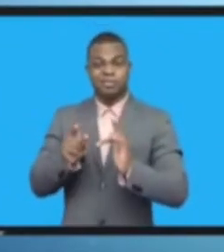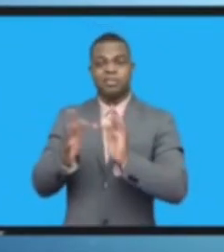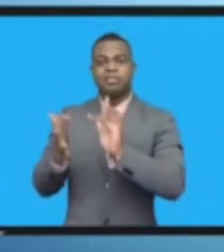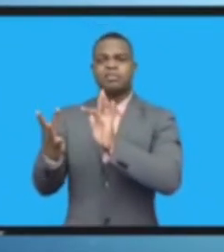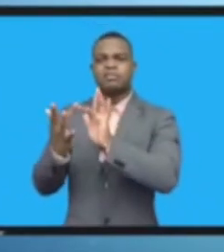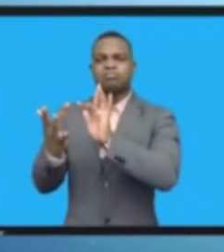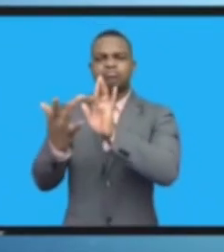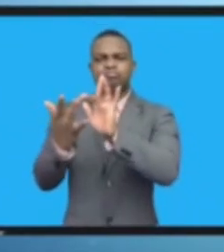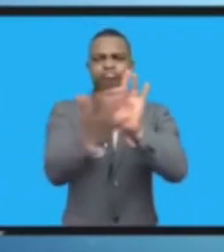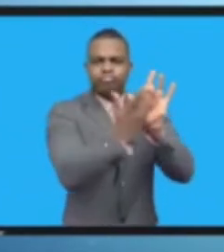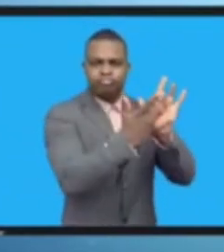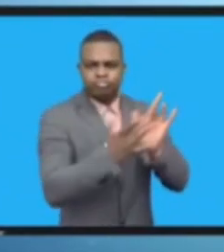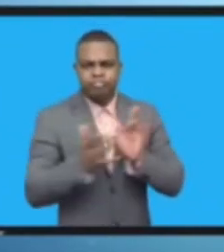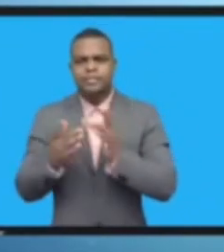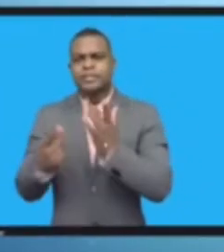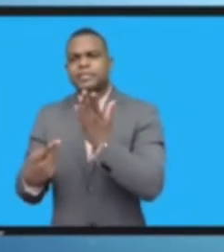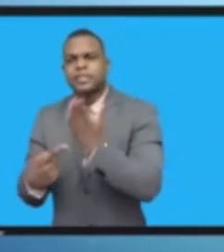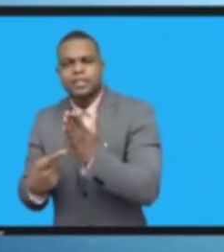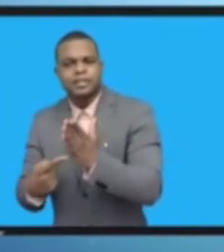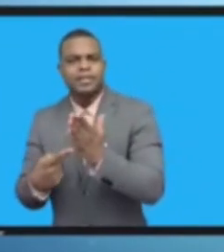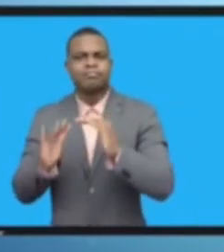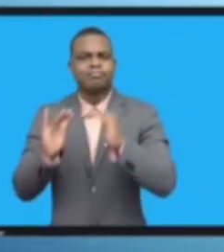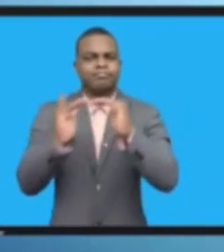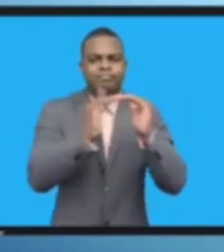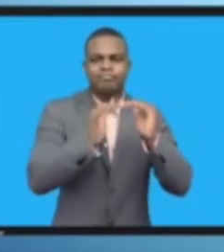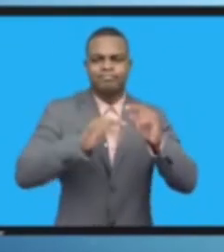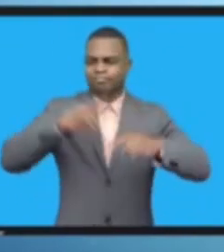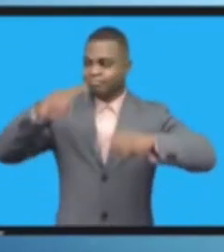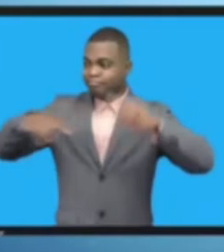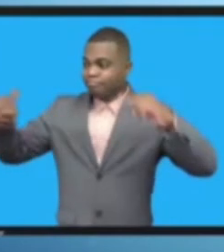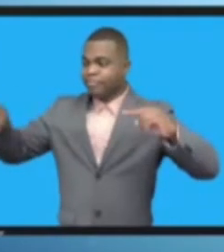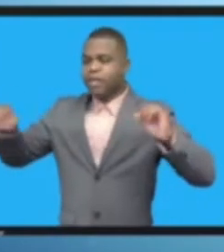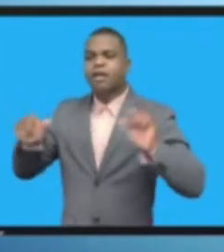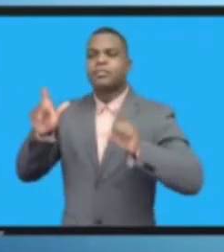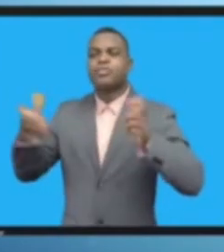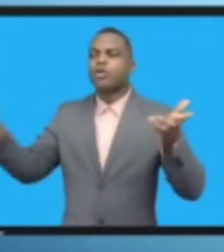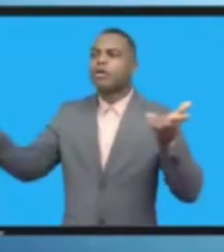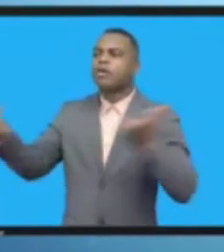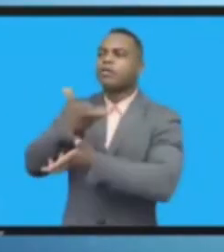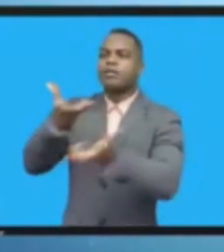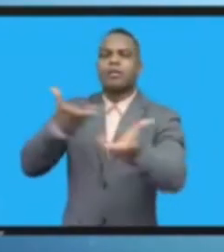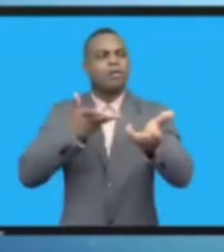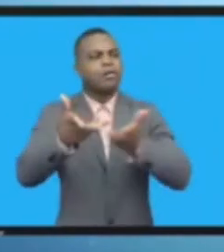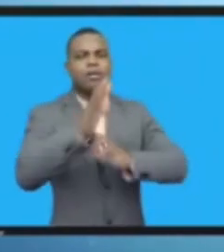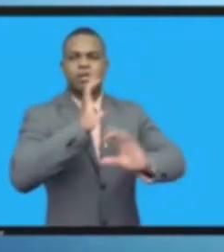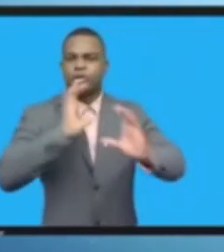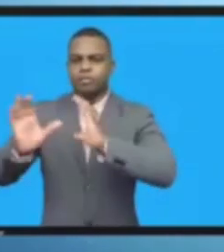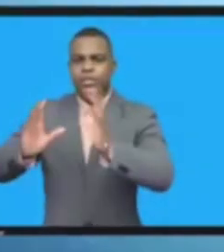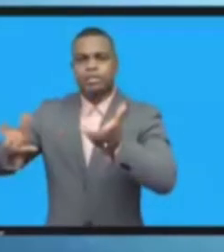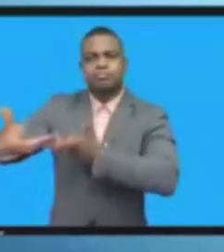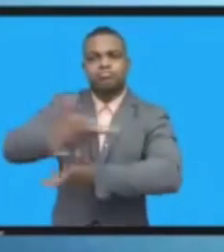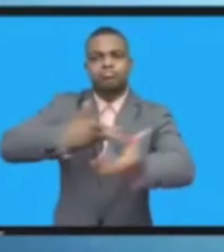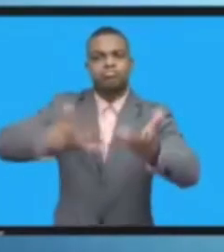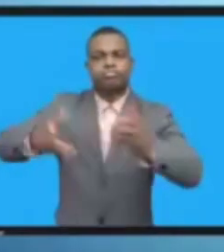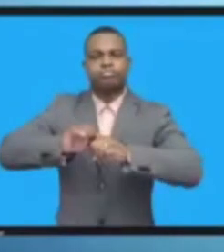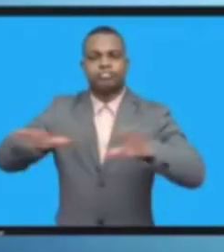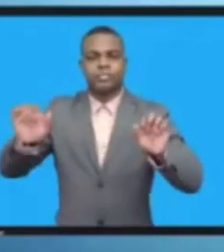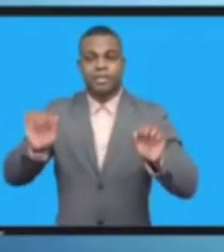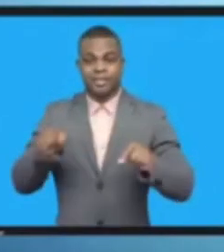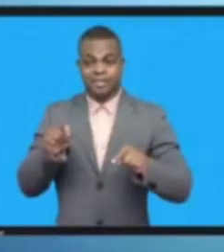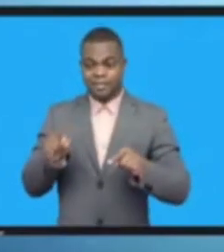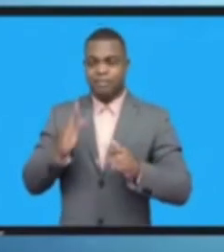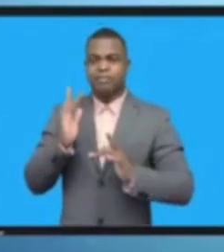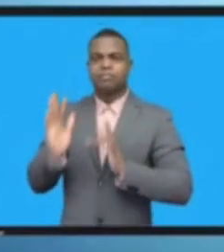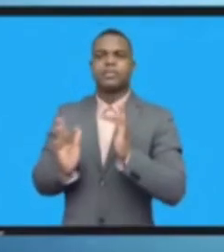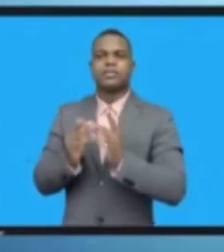بروتوكولات ومعايير فنية للتشبيك والتواصل وإن هذه القواعد الفنية أساسية